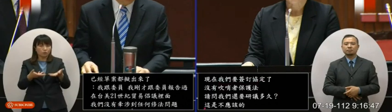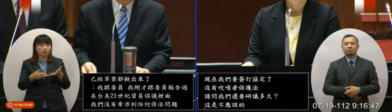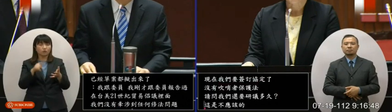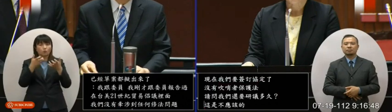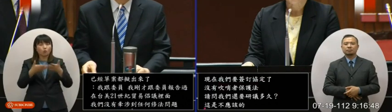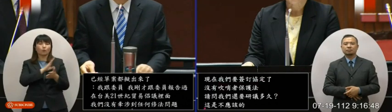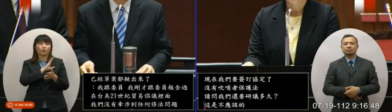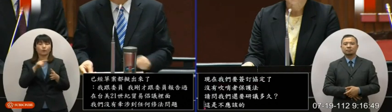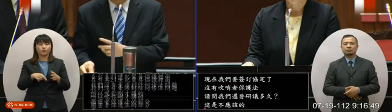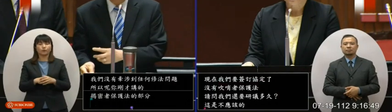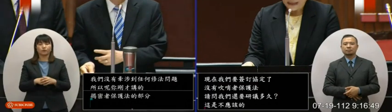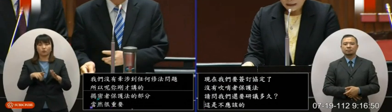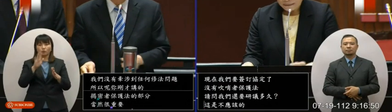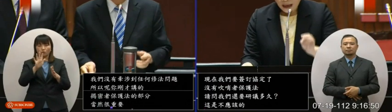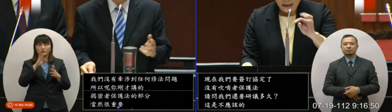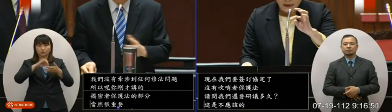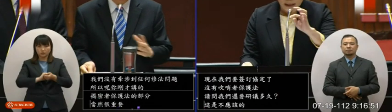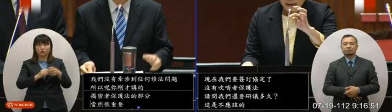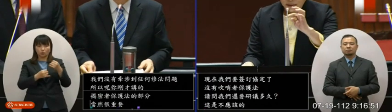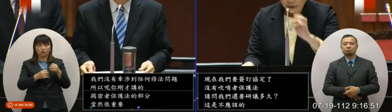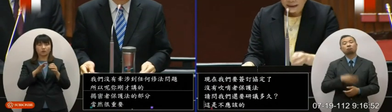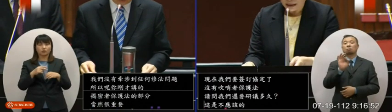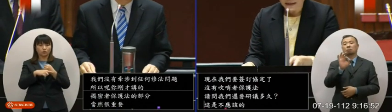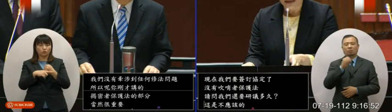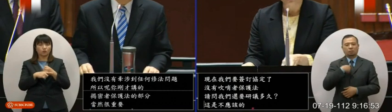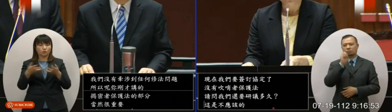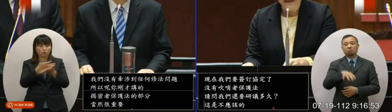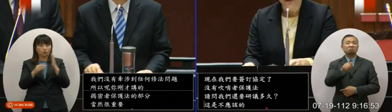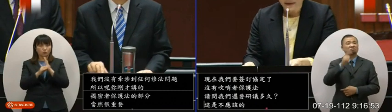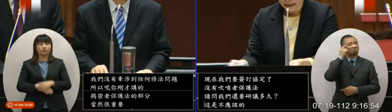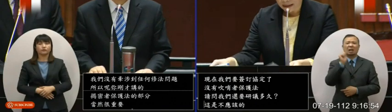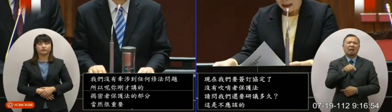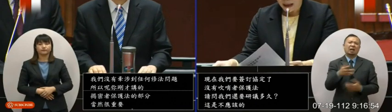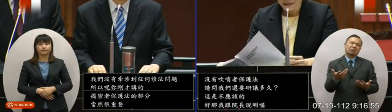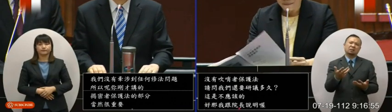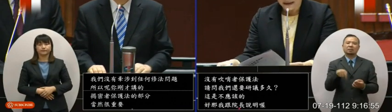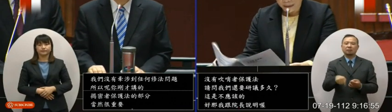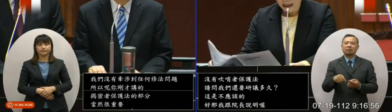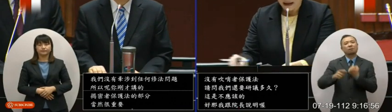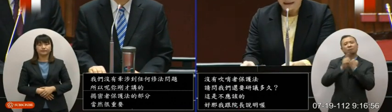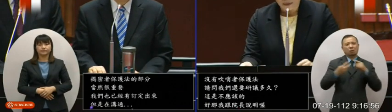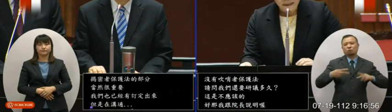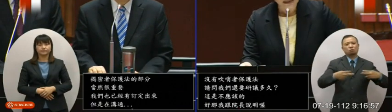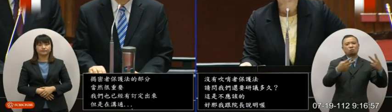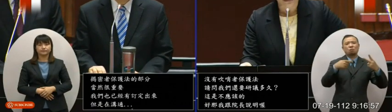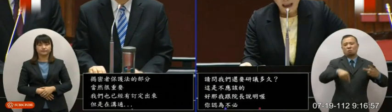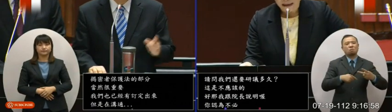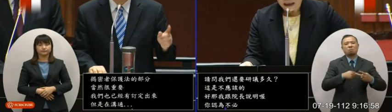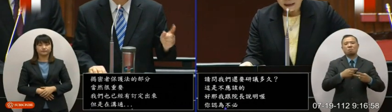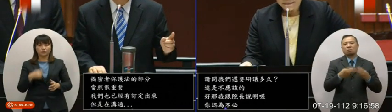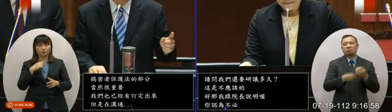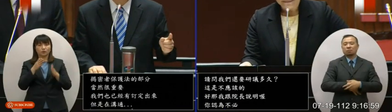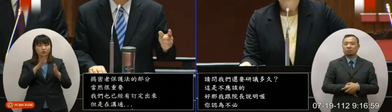当然是很重要那我们也已经有订定出那我跟院长说明你认为不必没有签修法的必要那我们现在